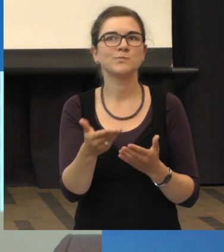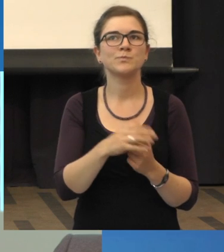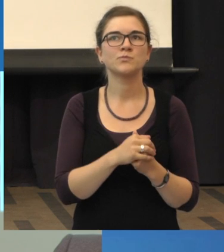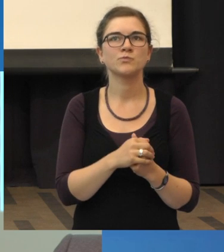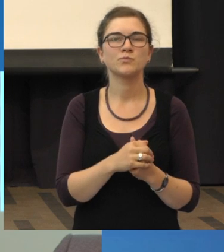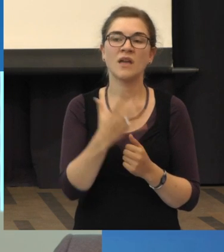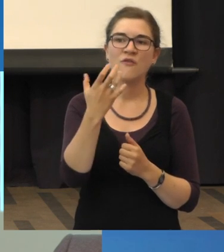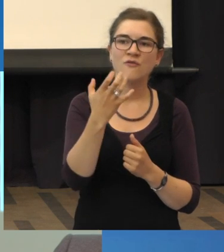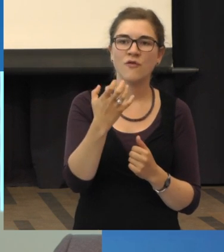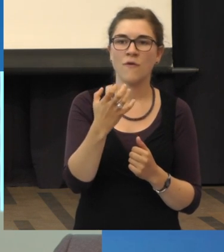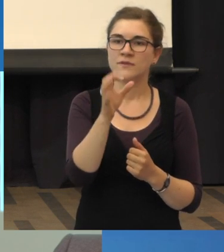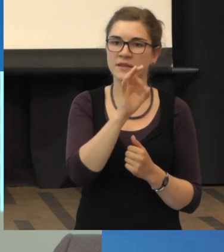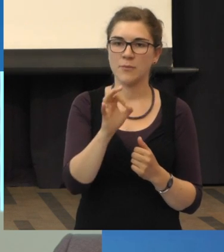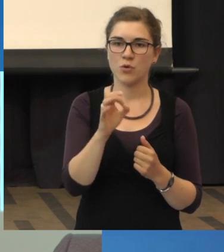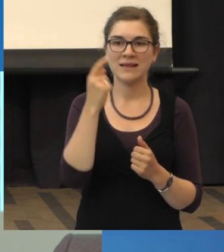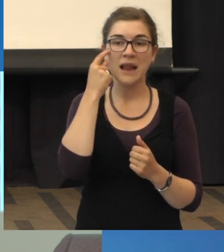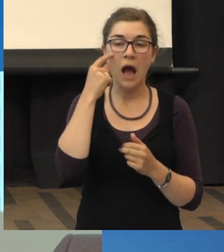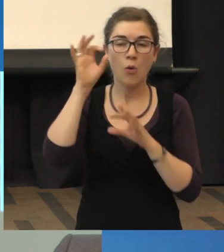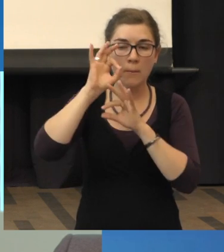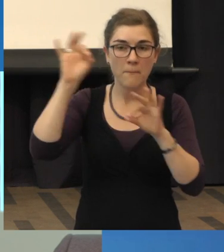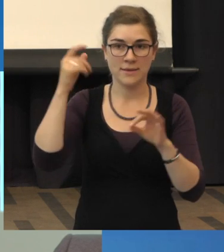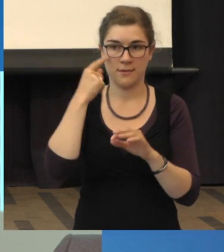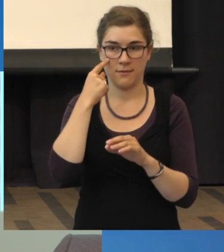also wenn 50 Prozent auf dem besseren Auge